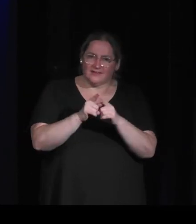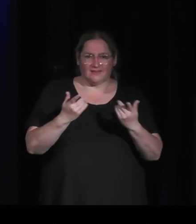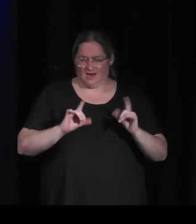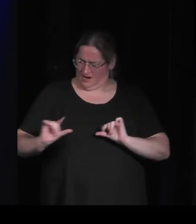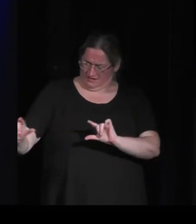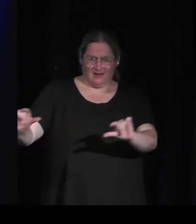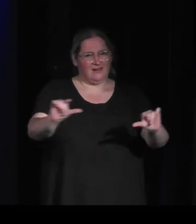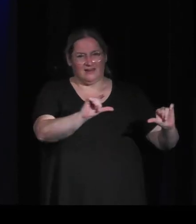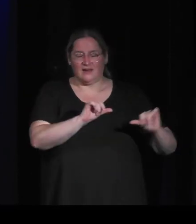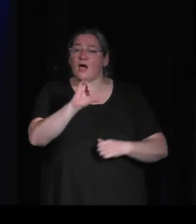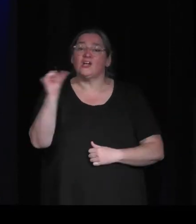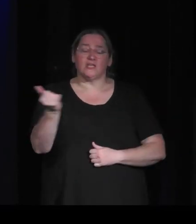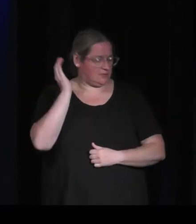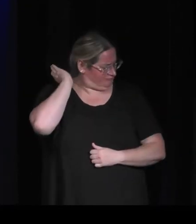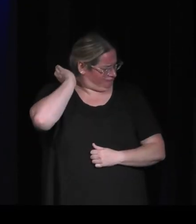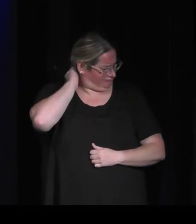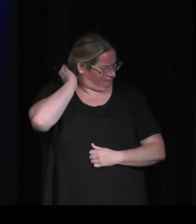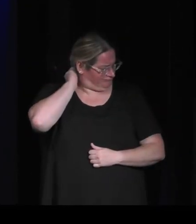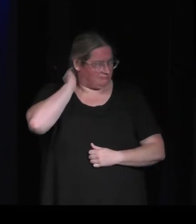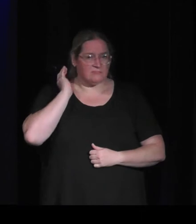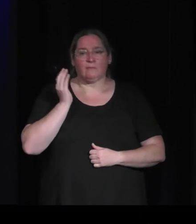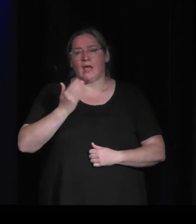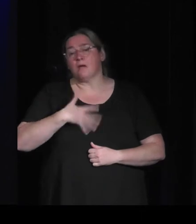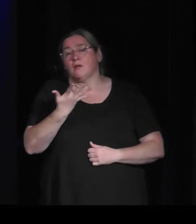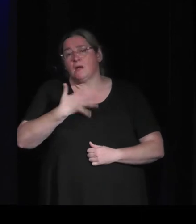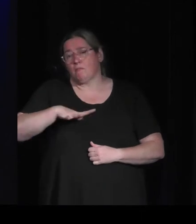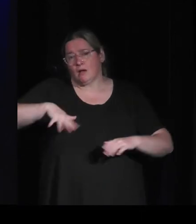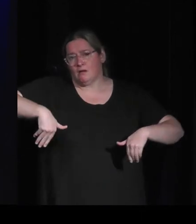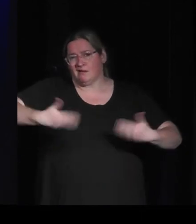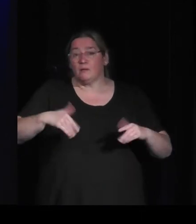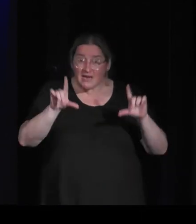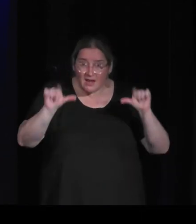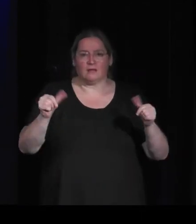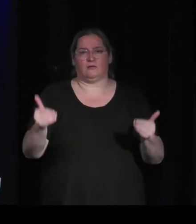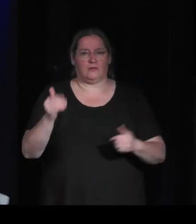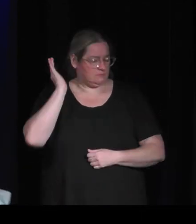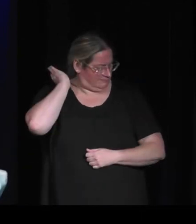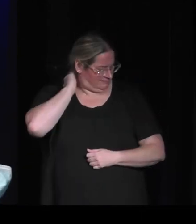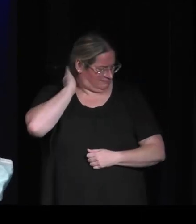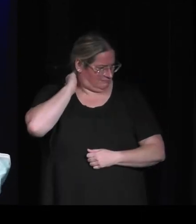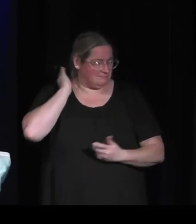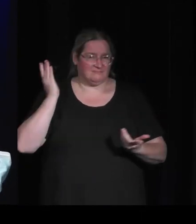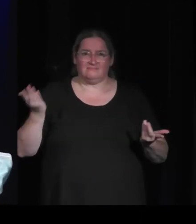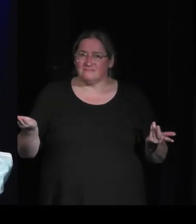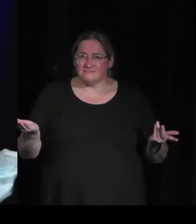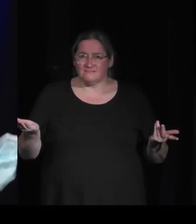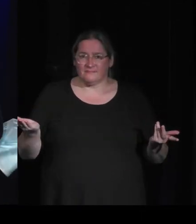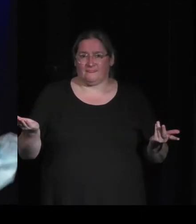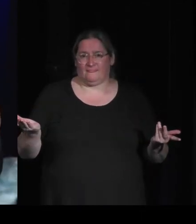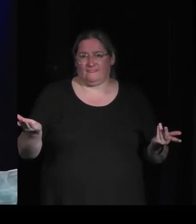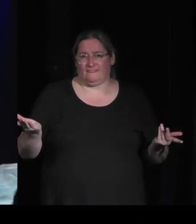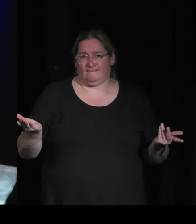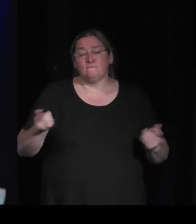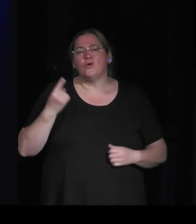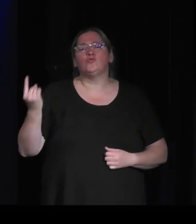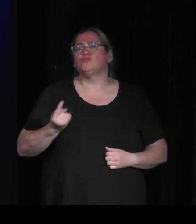présentes. On les aime ou on ne les aime pas mais on sait qu'elles sont là. Et on a toujours, quelque part, quelque chose qui